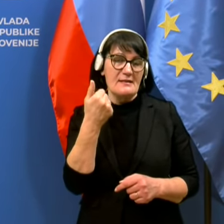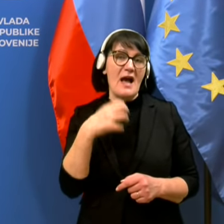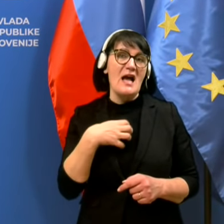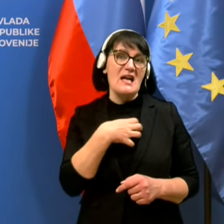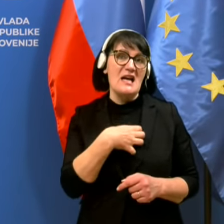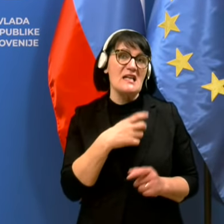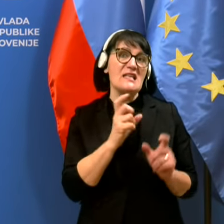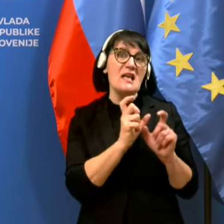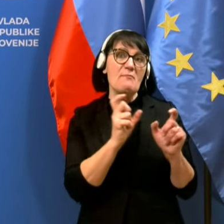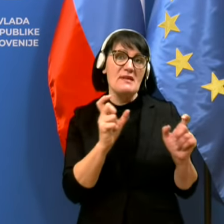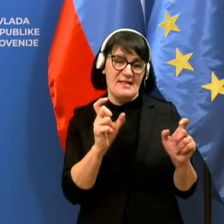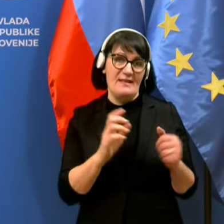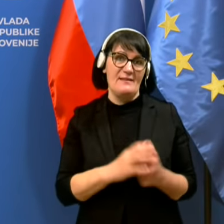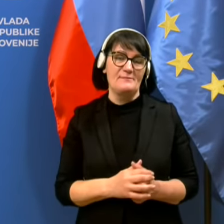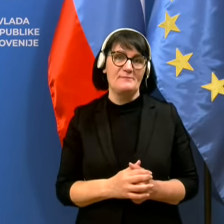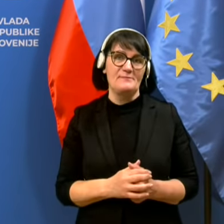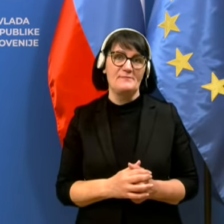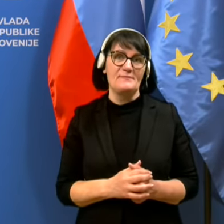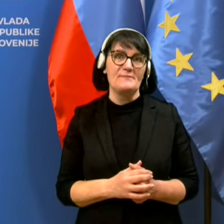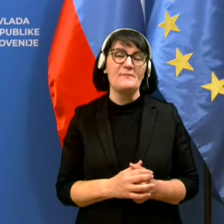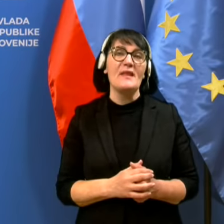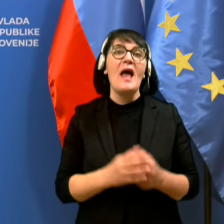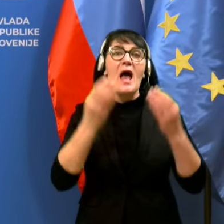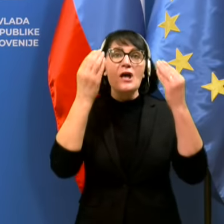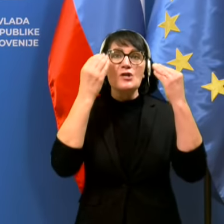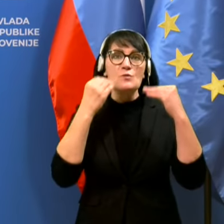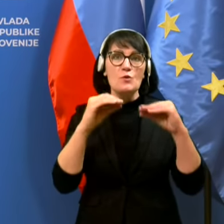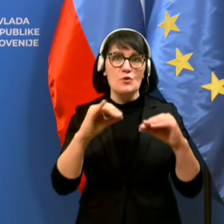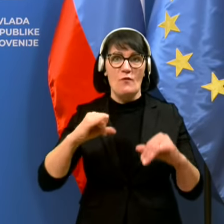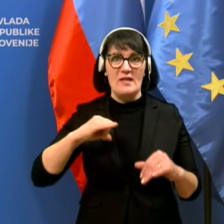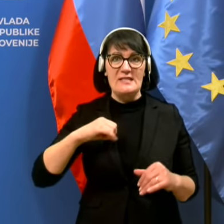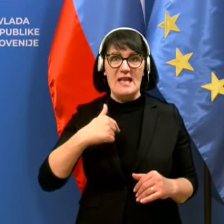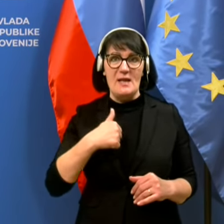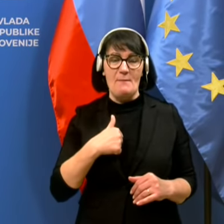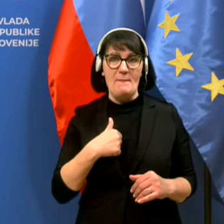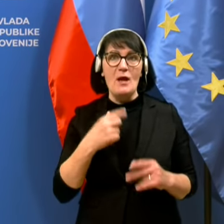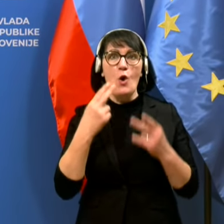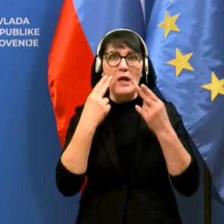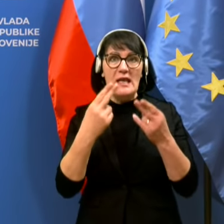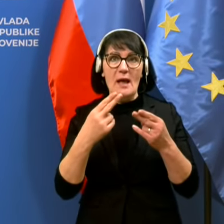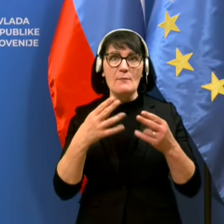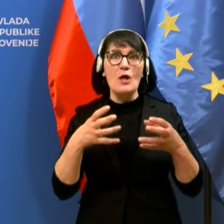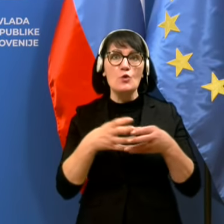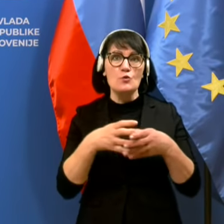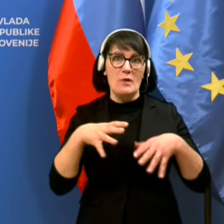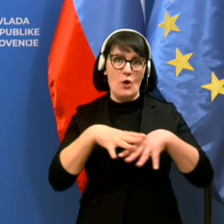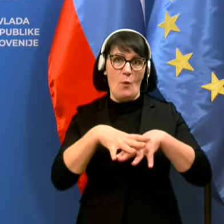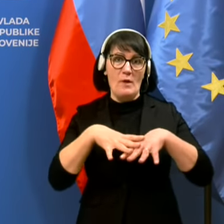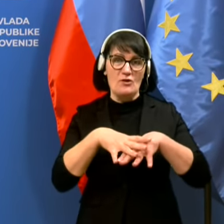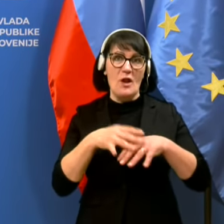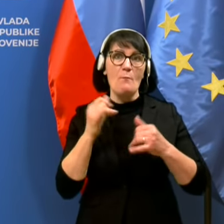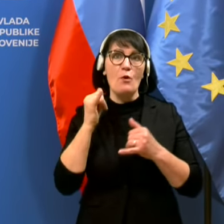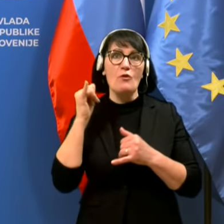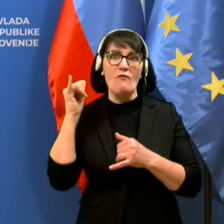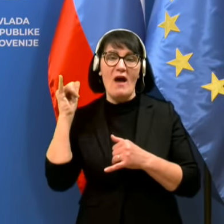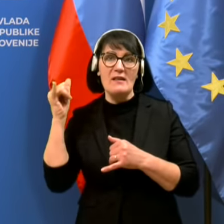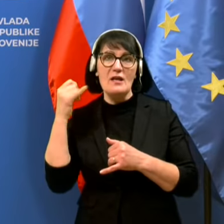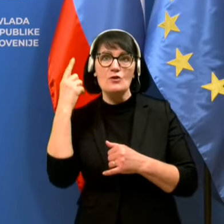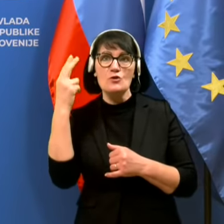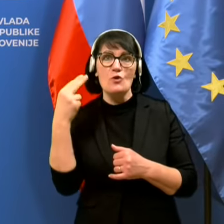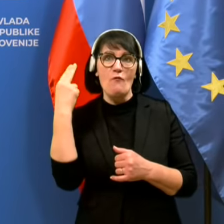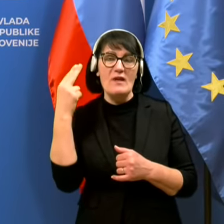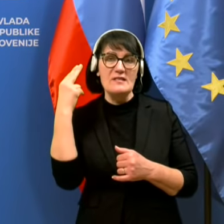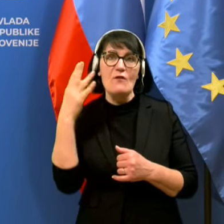pravi nekako takole. Spočtovani, zanima me, ko gledam na družbenih omrežjih potovanja Slovencev v tople kraje,